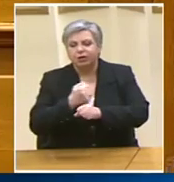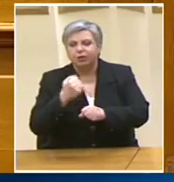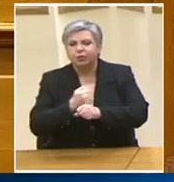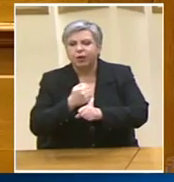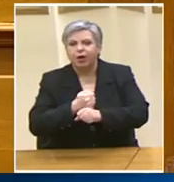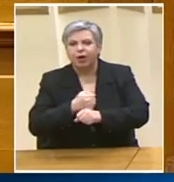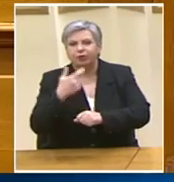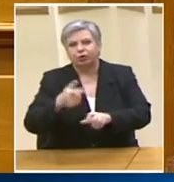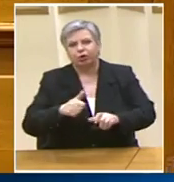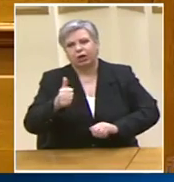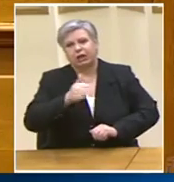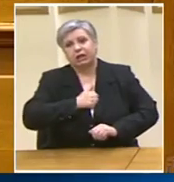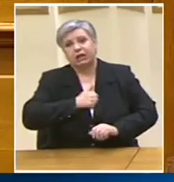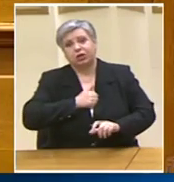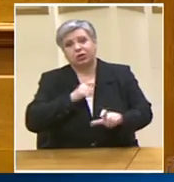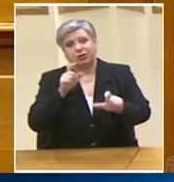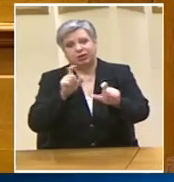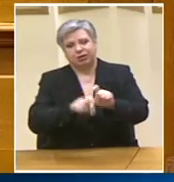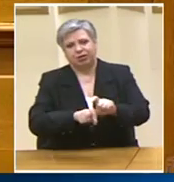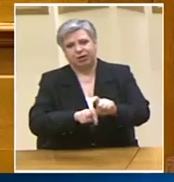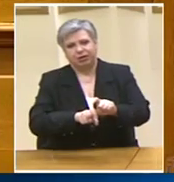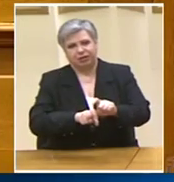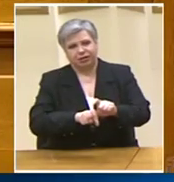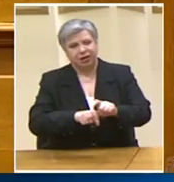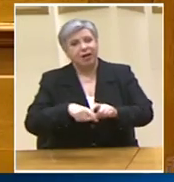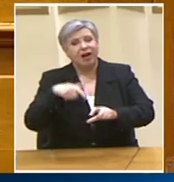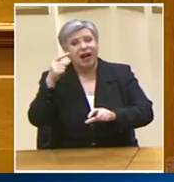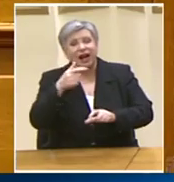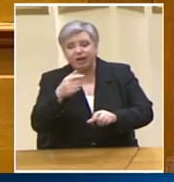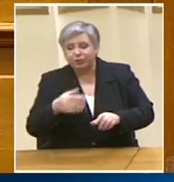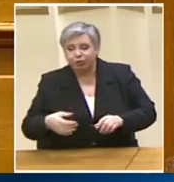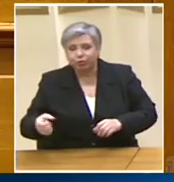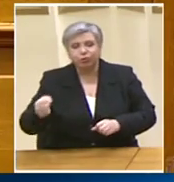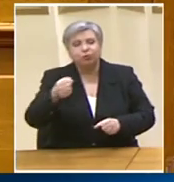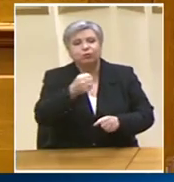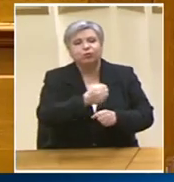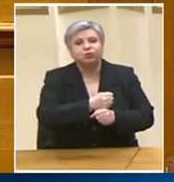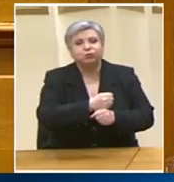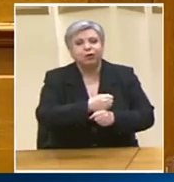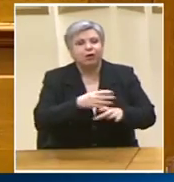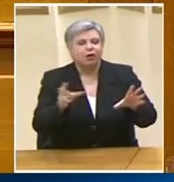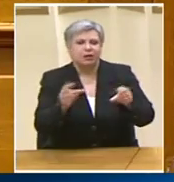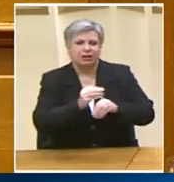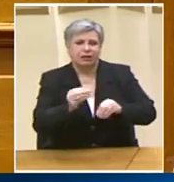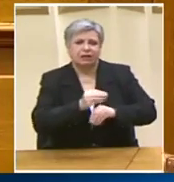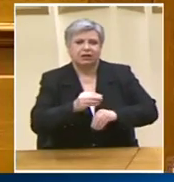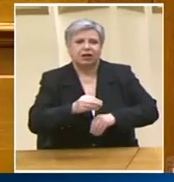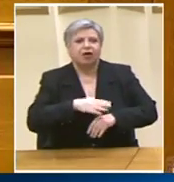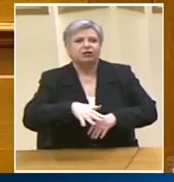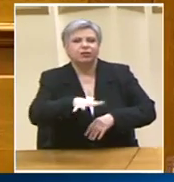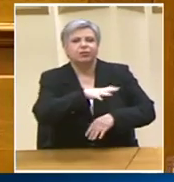Σε θέση υφυπουργού Να διαχειριστεί Την υπόθεση του ελληνικού Έγινε μεγάλη φασαρία